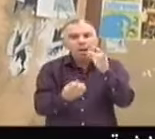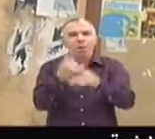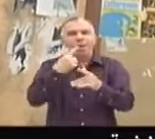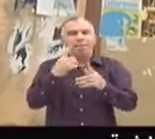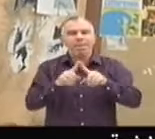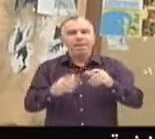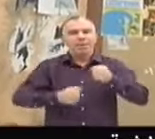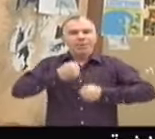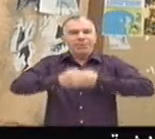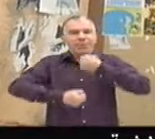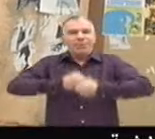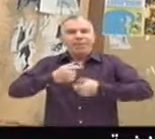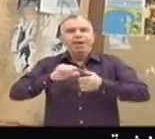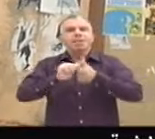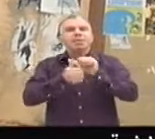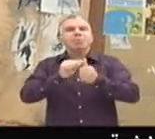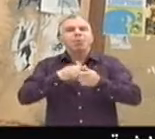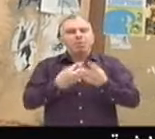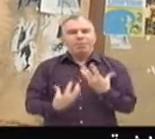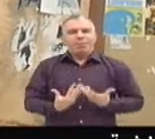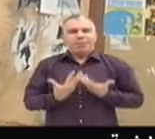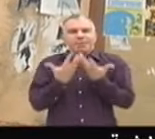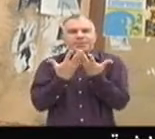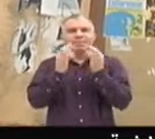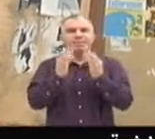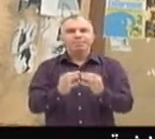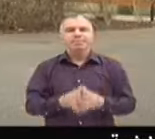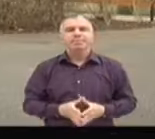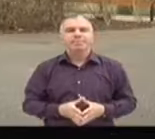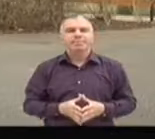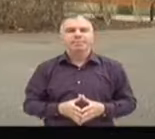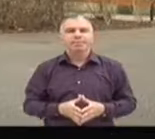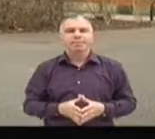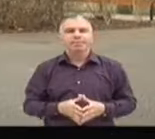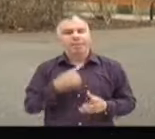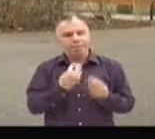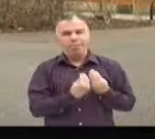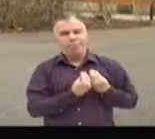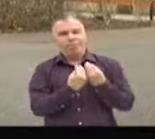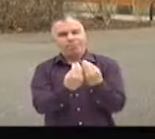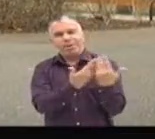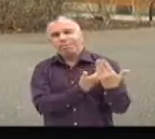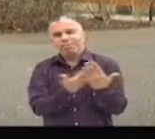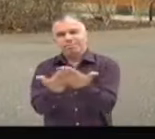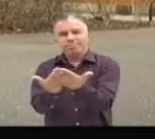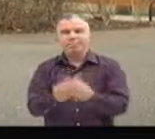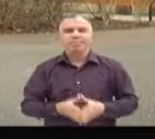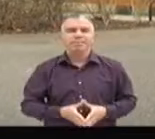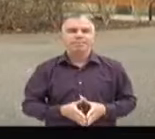mes godasses sur la planche. Ici. Je vais vous emmener, suivez-moi.